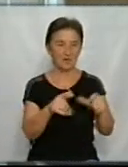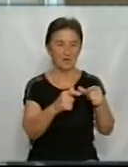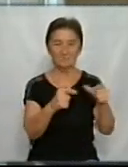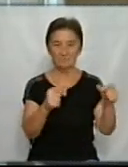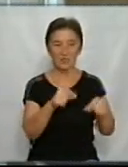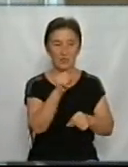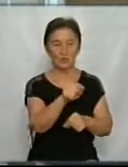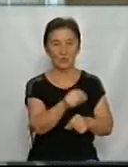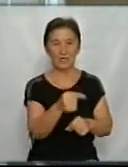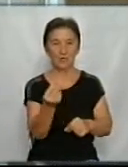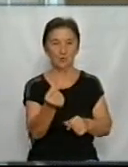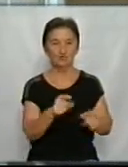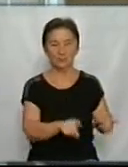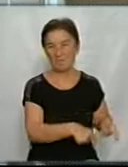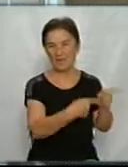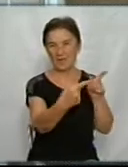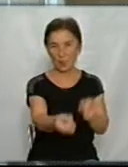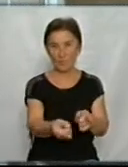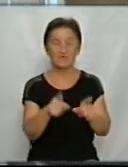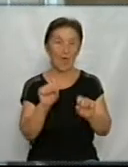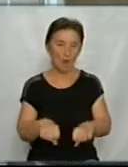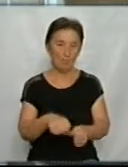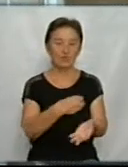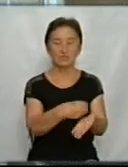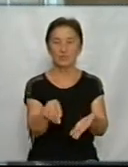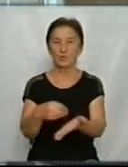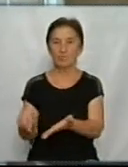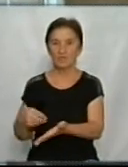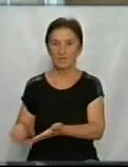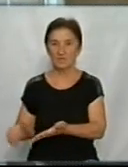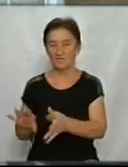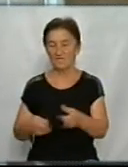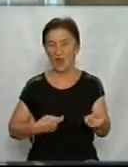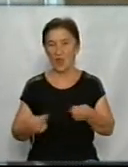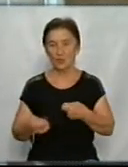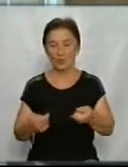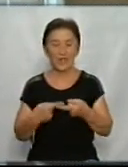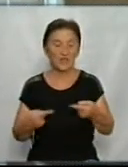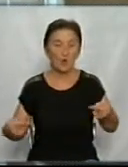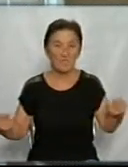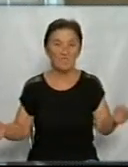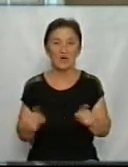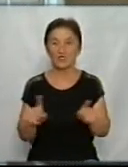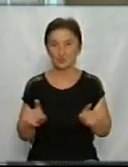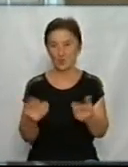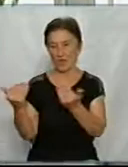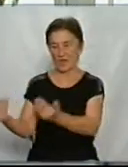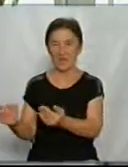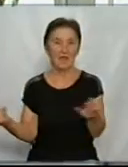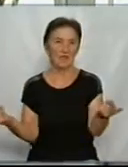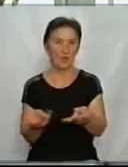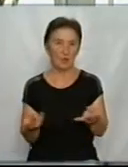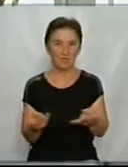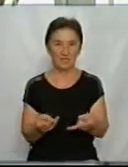кошти і вона може придбати у закладах торгівлі товари, які будуть їй необхідні.